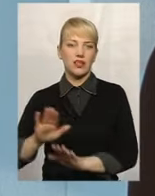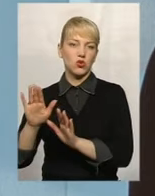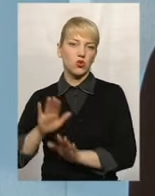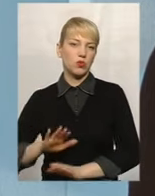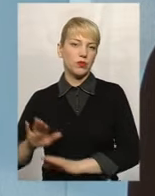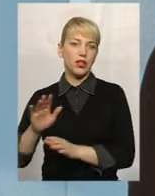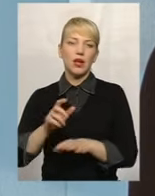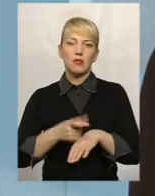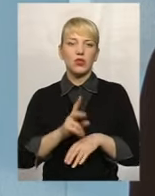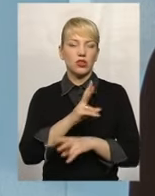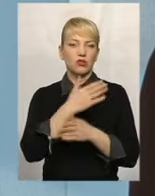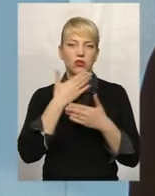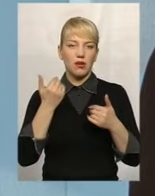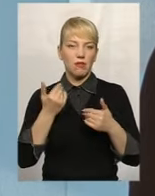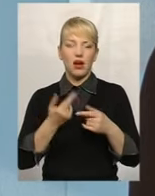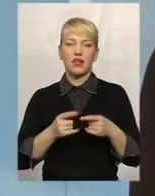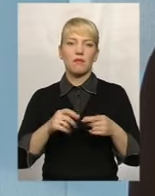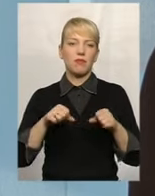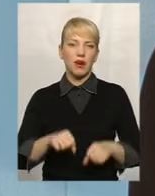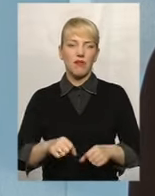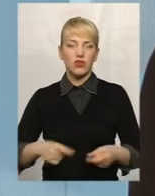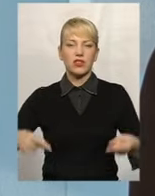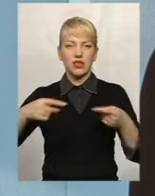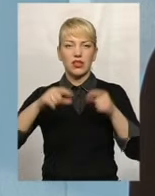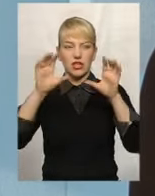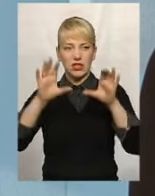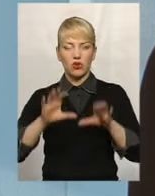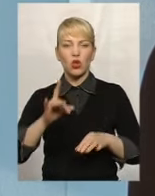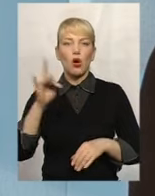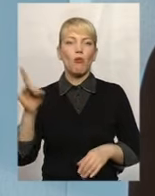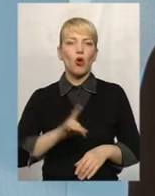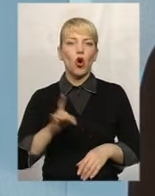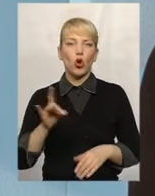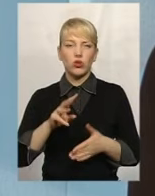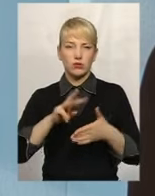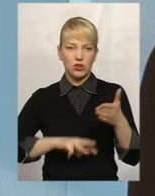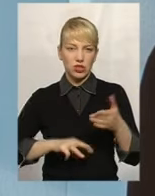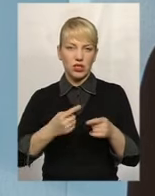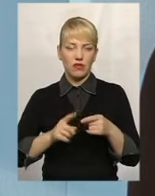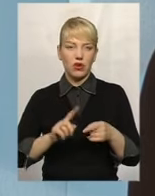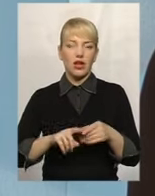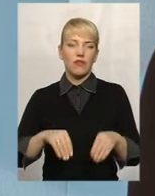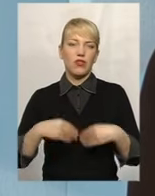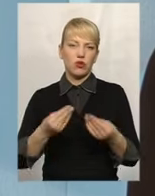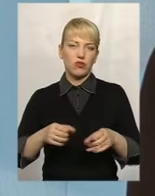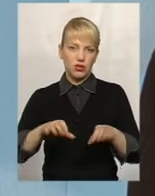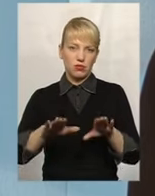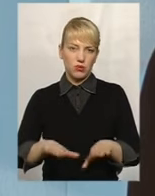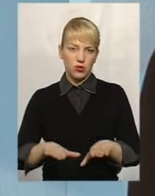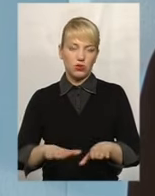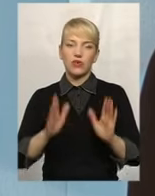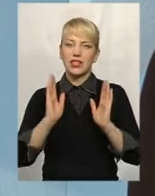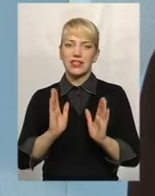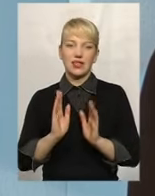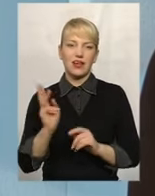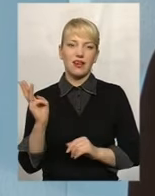Більше ніхто не має права, згідно законодавства, згідно порядку про розгляд даних справ, виносити постанови. Тільки